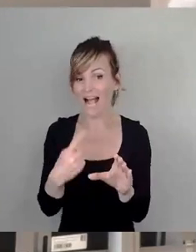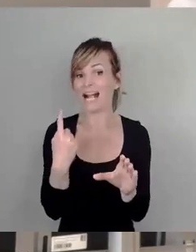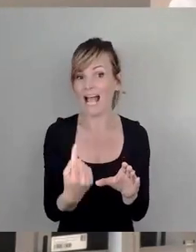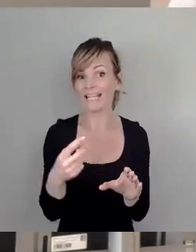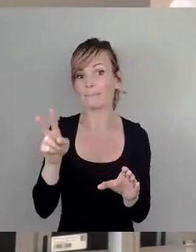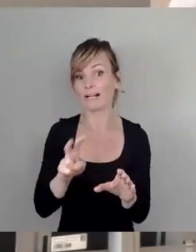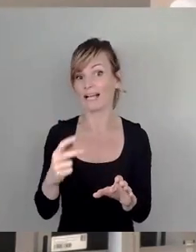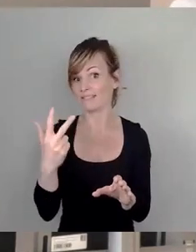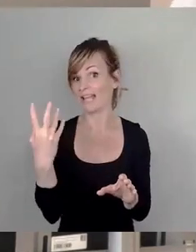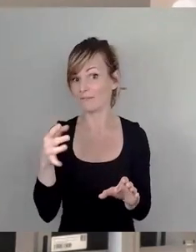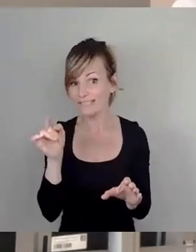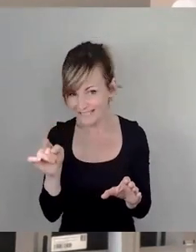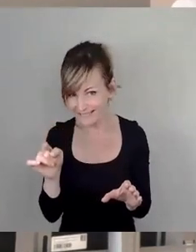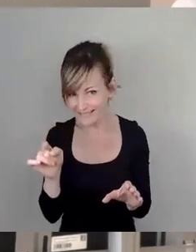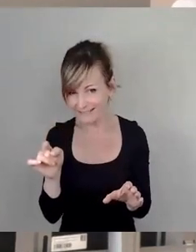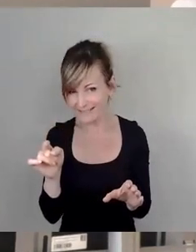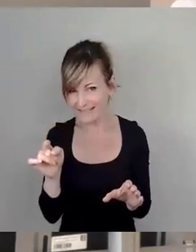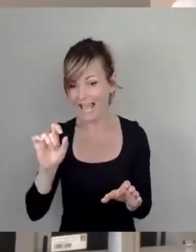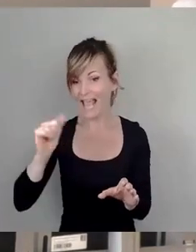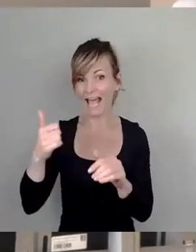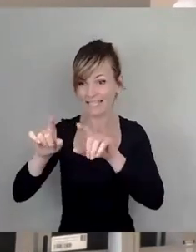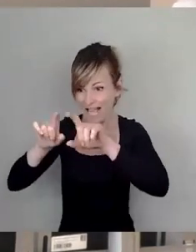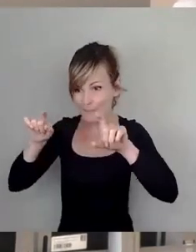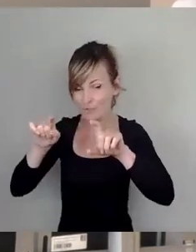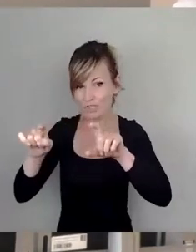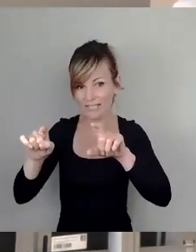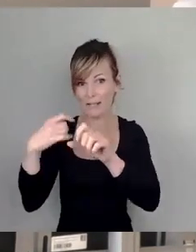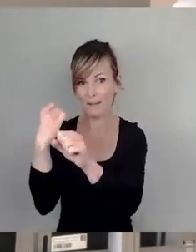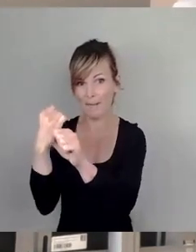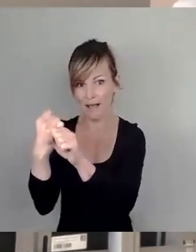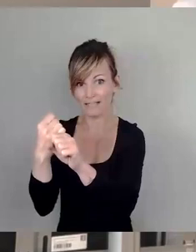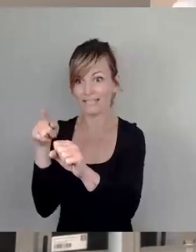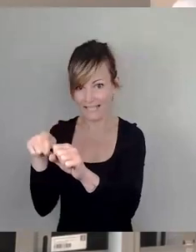43 der erste Abschnitt gemacht wird. Ich lese Ihnen mal vor, was der erste Abschnitt ist.